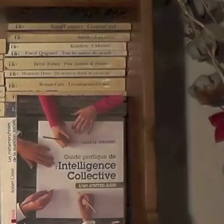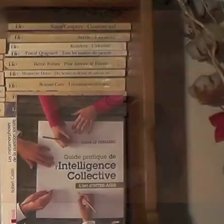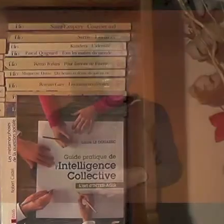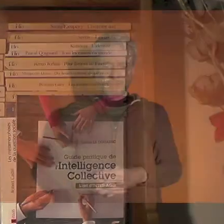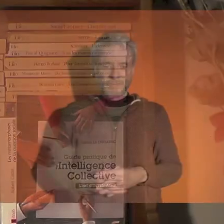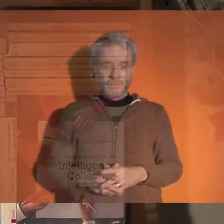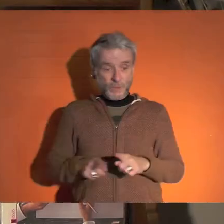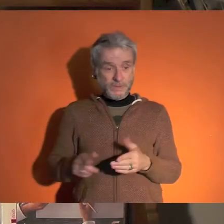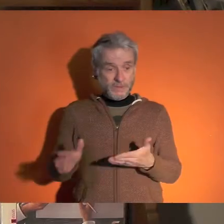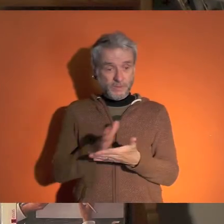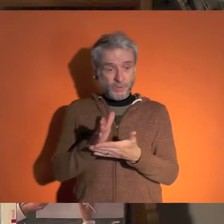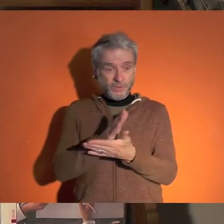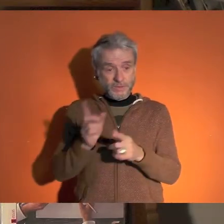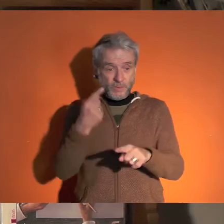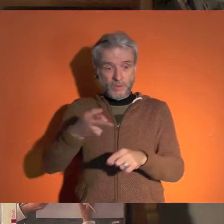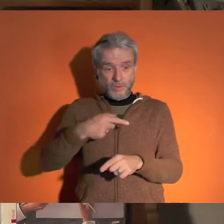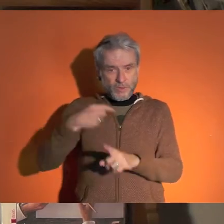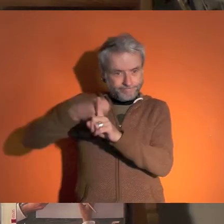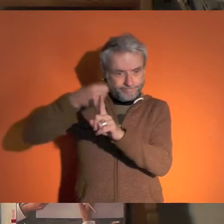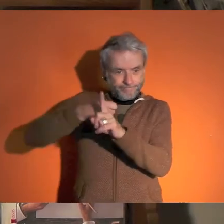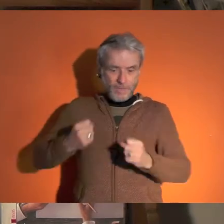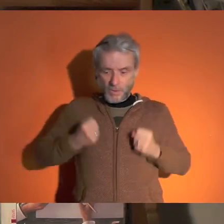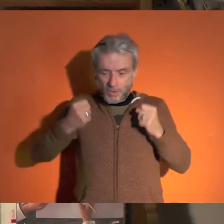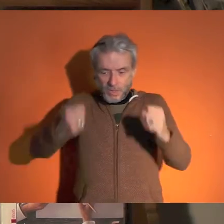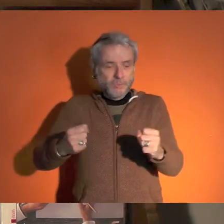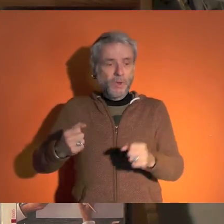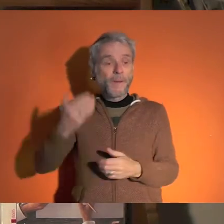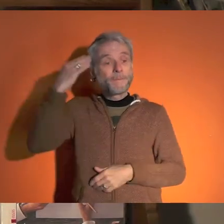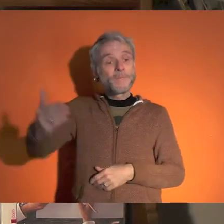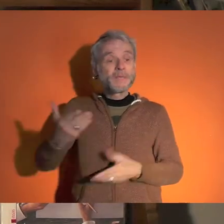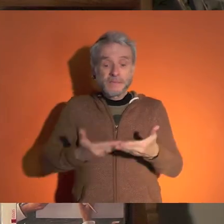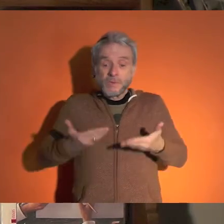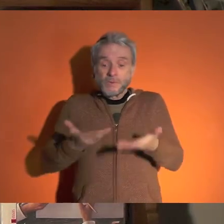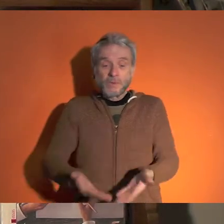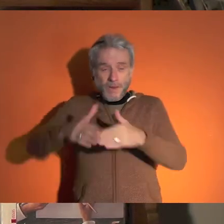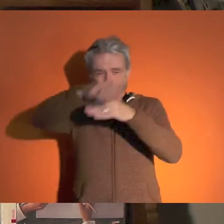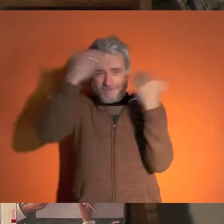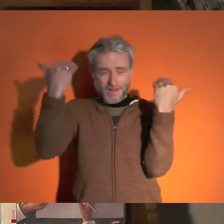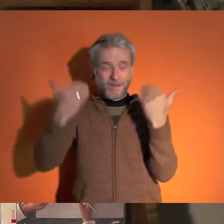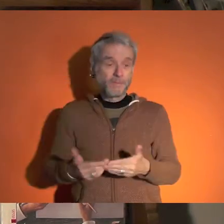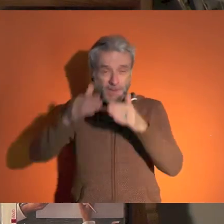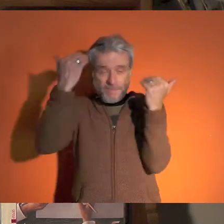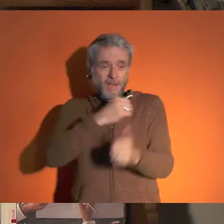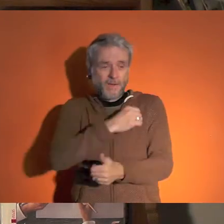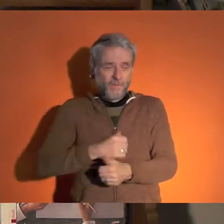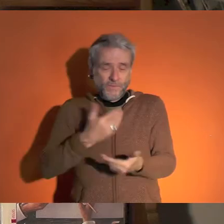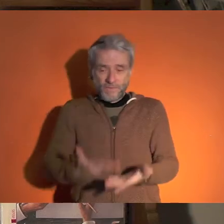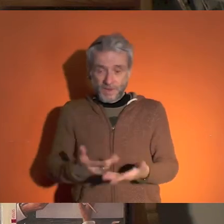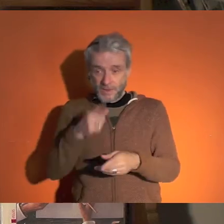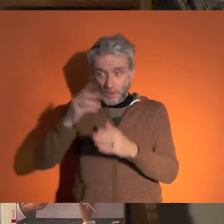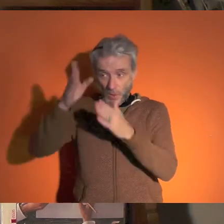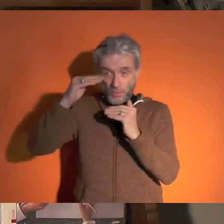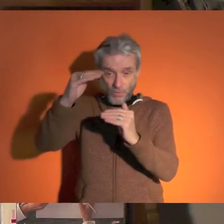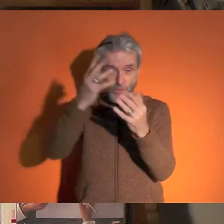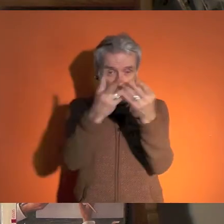Au cœur de notre projet, au cœur de ma démarche, c'est l'engagement. Si nous en avons marre de la situation actuelle, si le ras-le-bol est énorme,